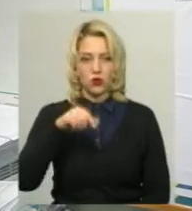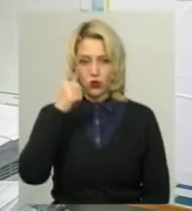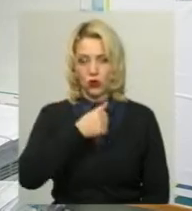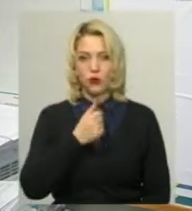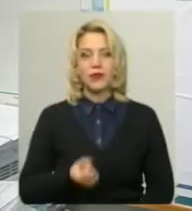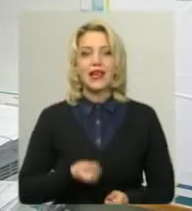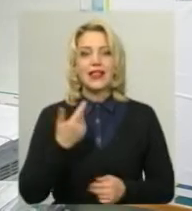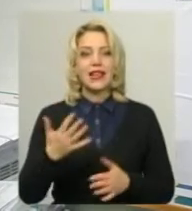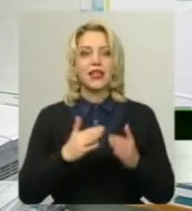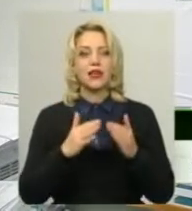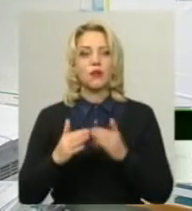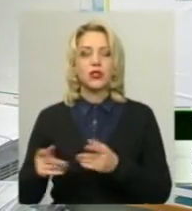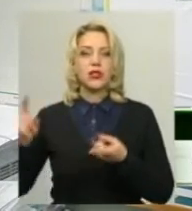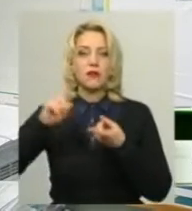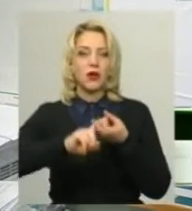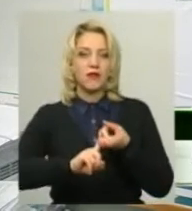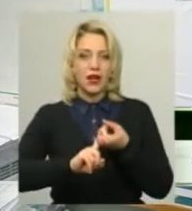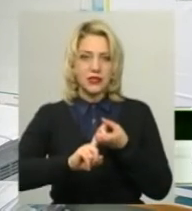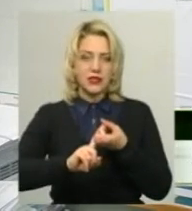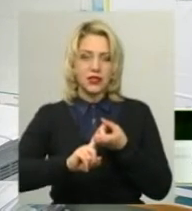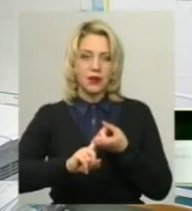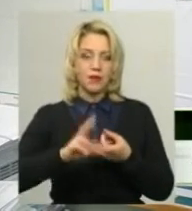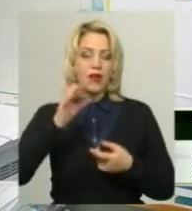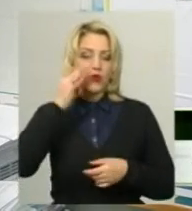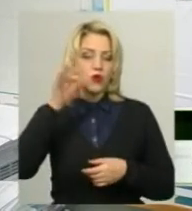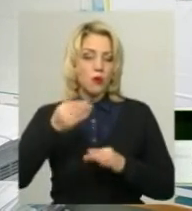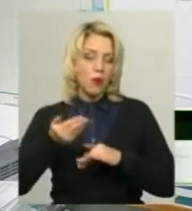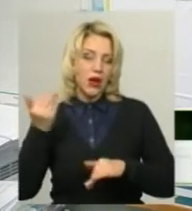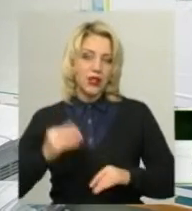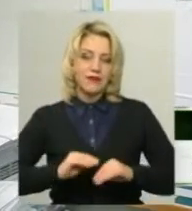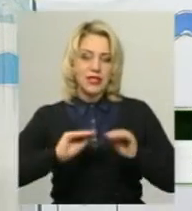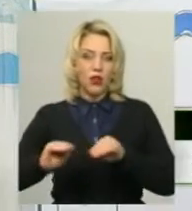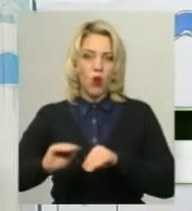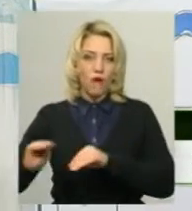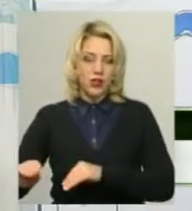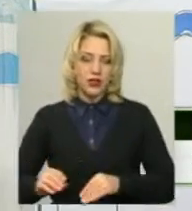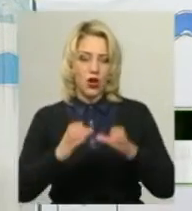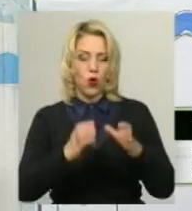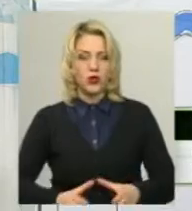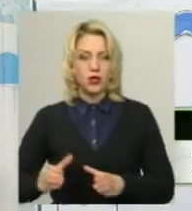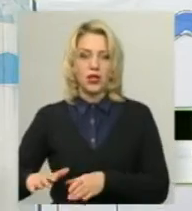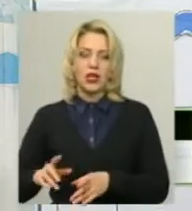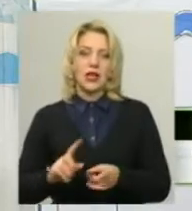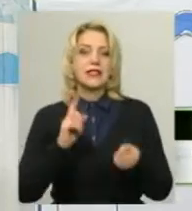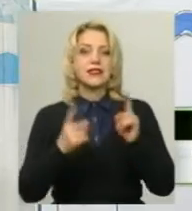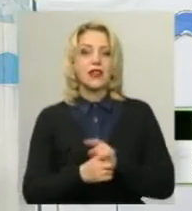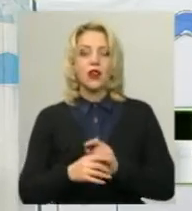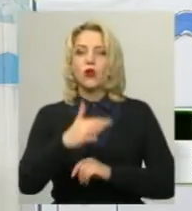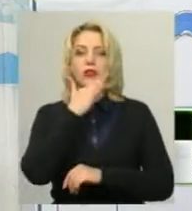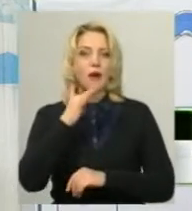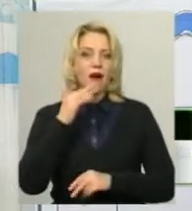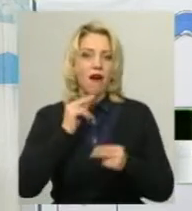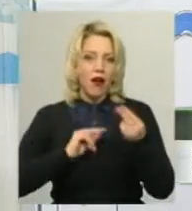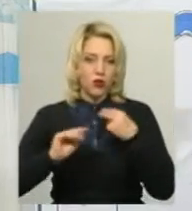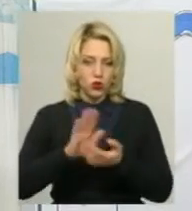Декілька будинків, прив'язані на досвіді попередньо встановлених контейнерів, стало набагато чистіше біля